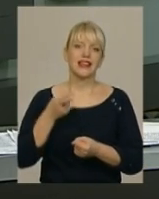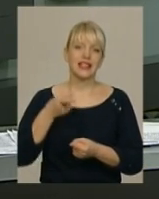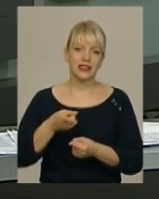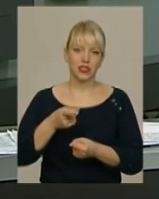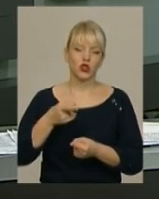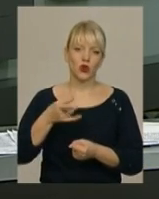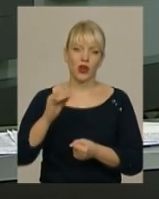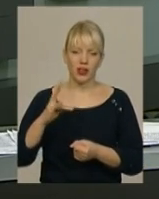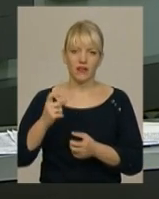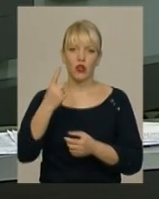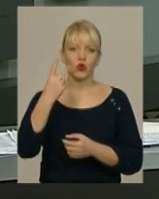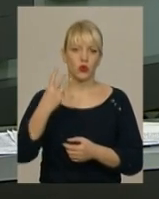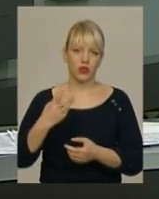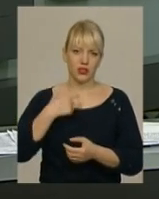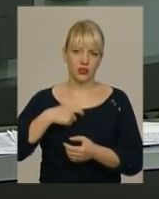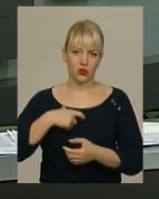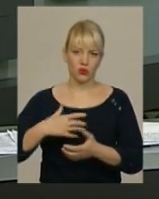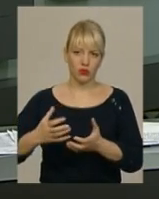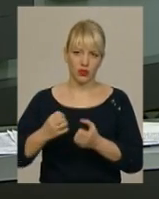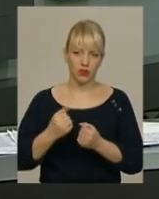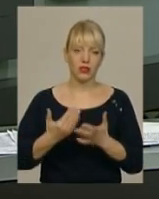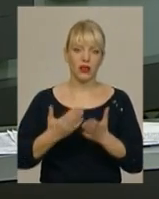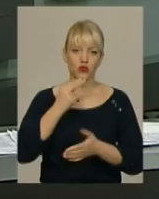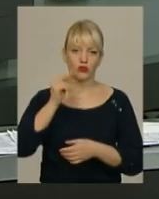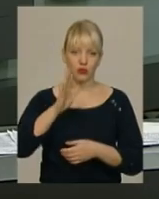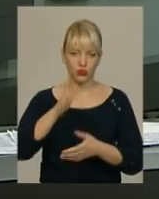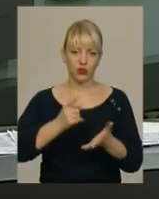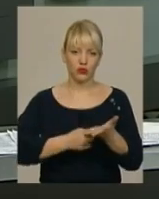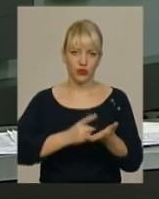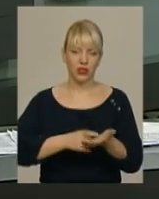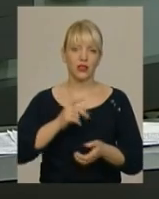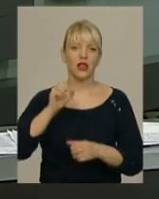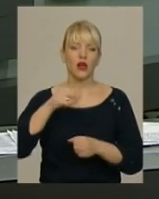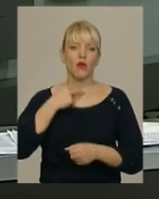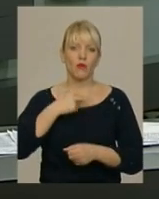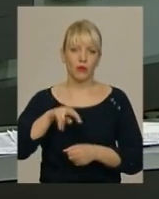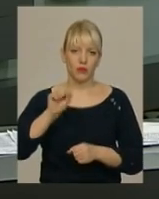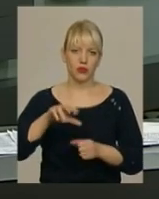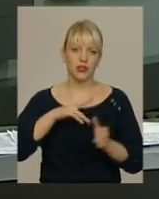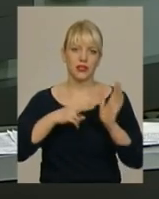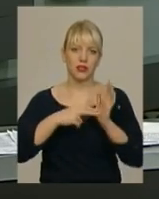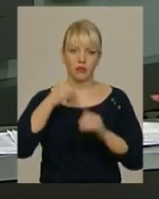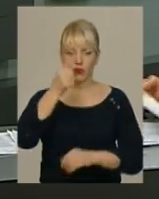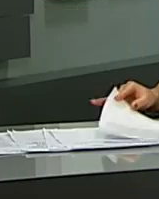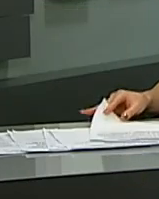сутенерства відкрито кримінальне провадження. Якщо вину підозрюваного доведуть, йому загрожує до 7 років позбавлення волі.